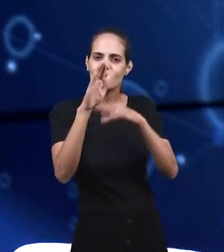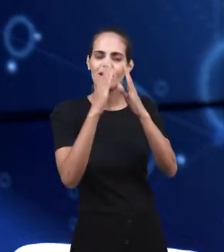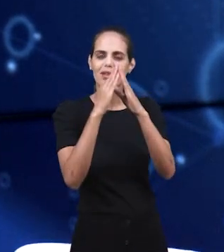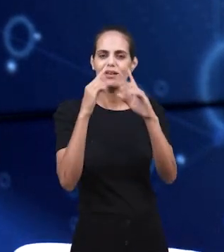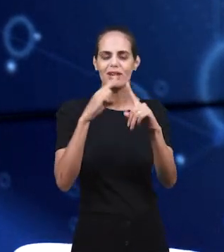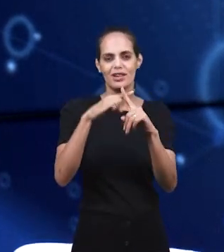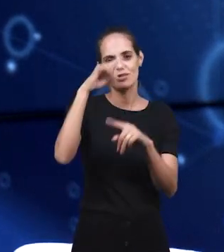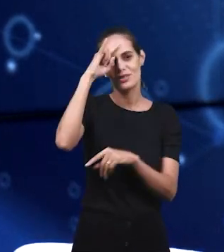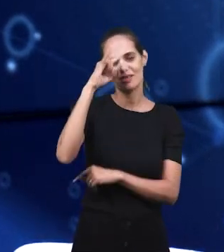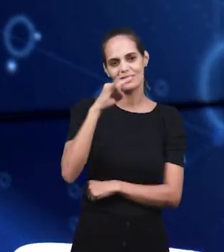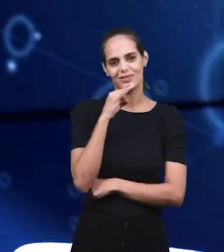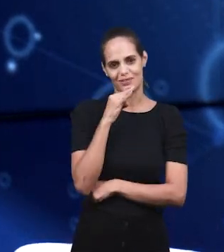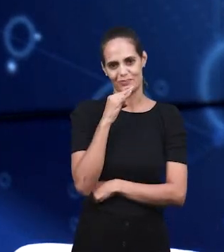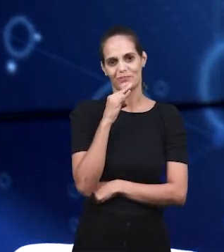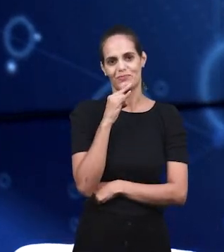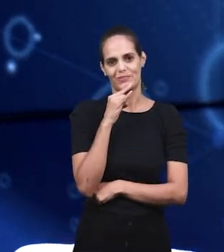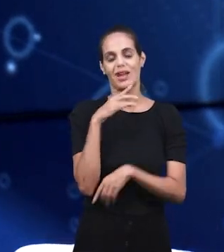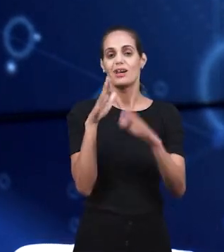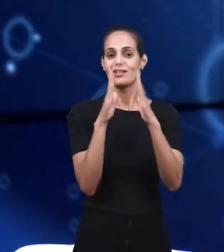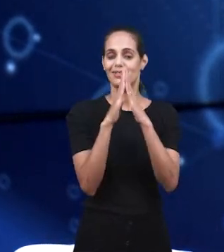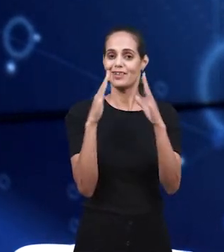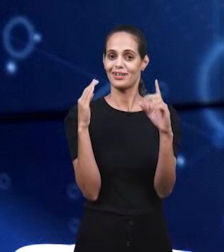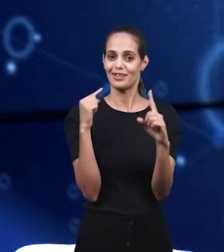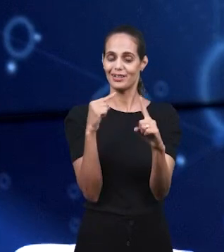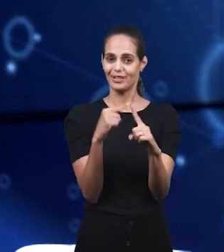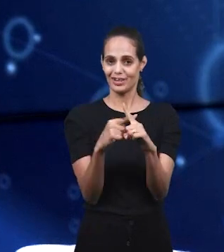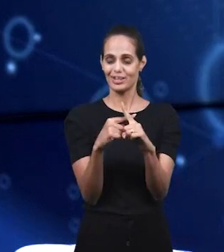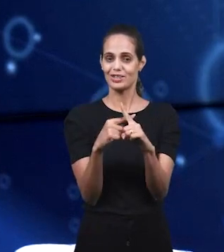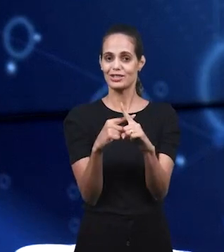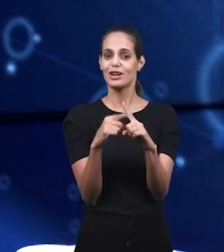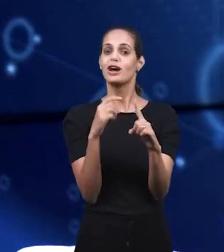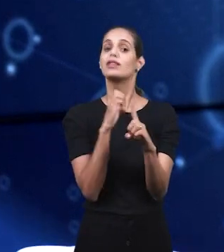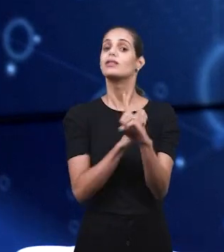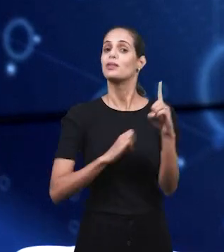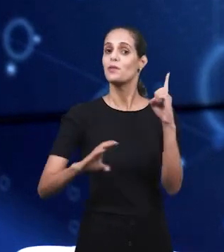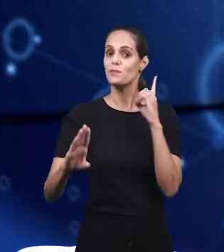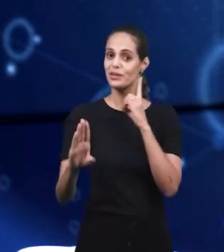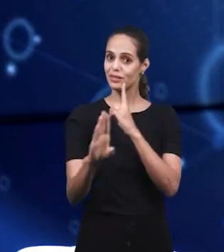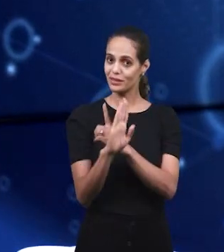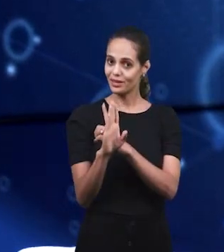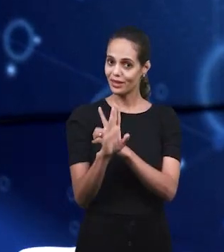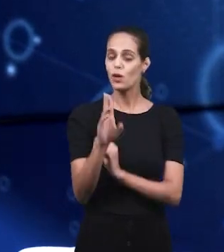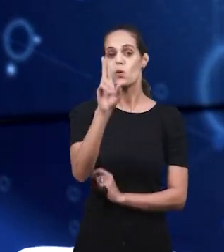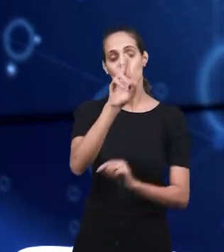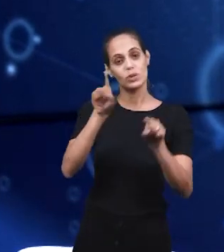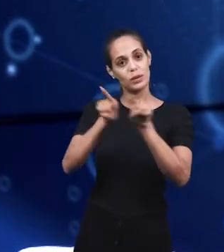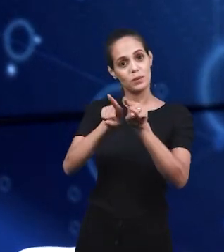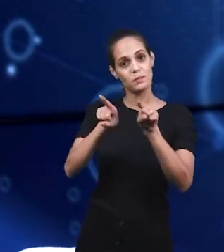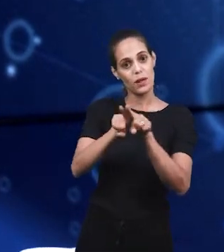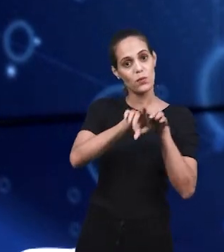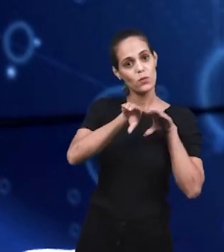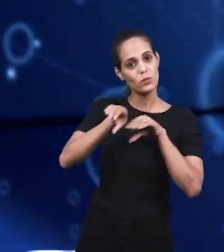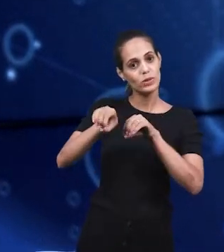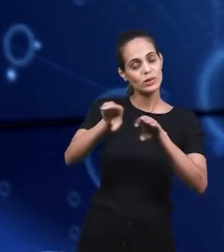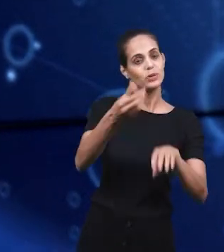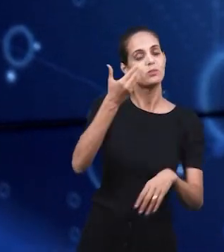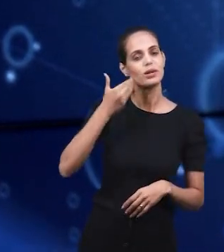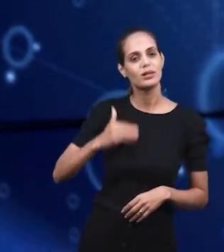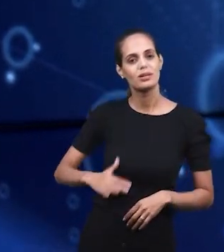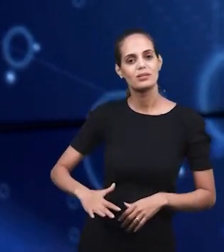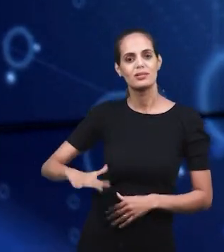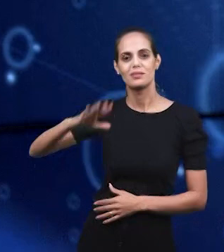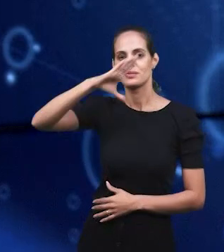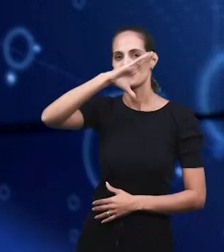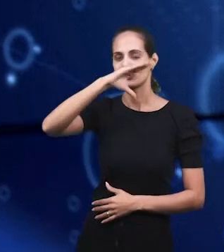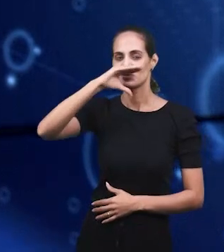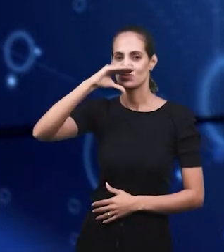помощь церкви Вактау в отношении воскресной библейской школы, и они также используют уроки для воскресной